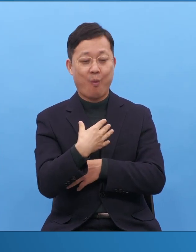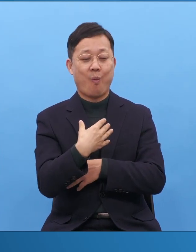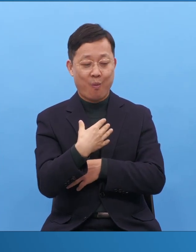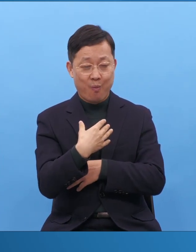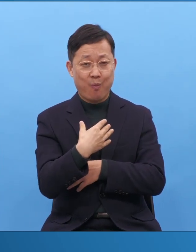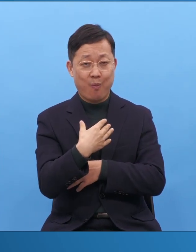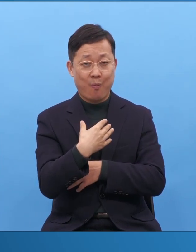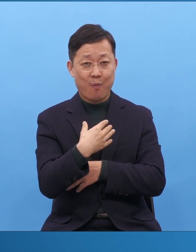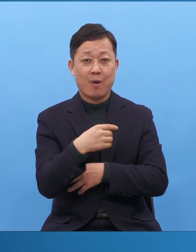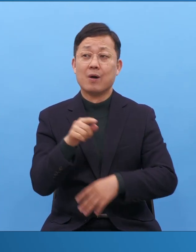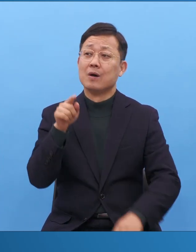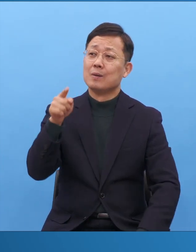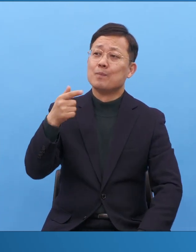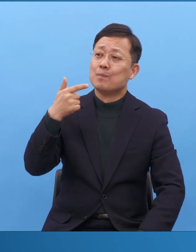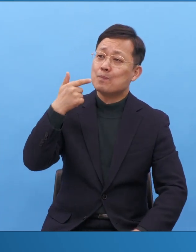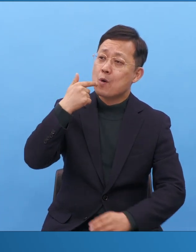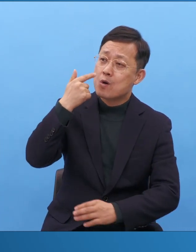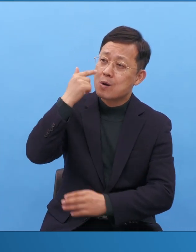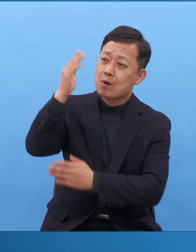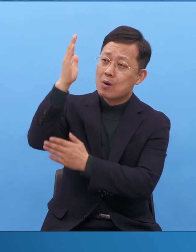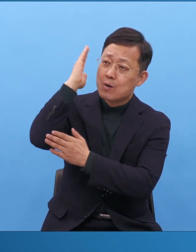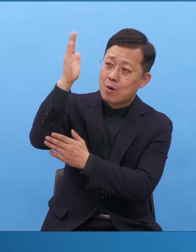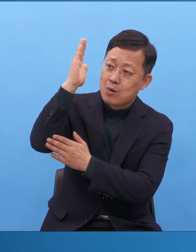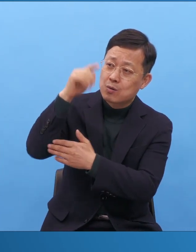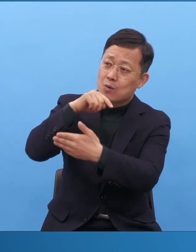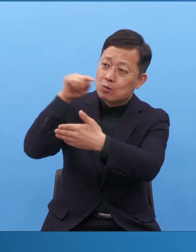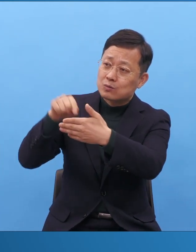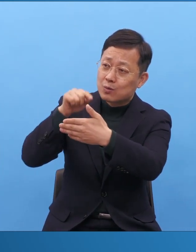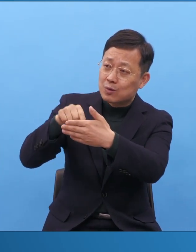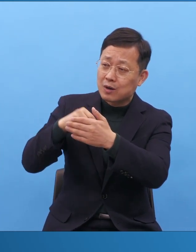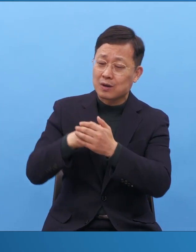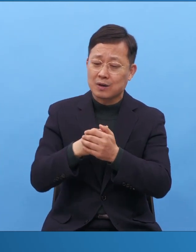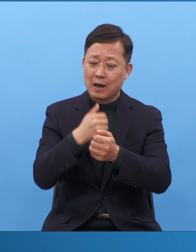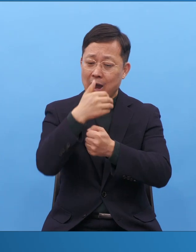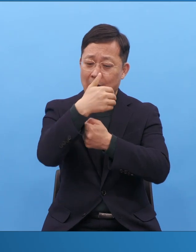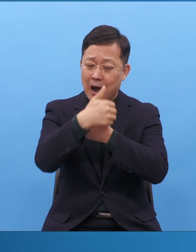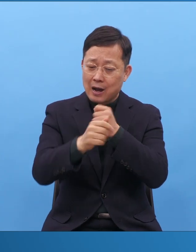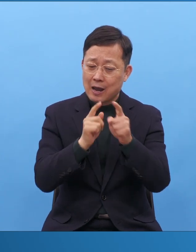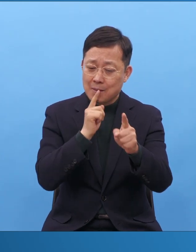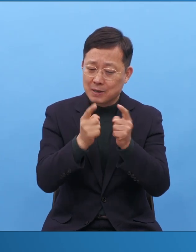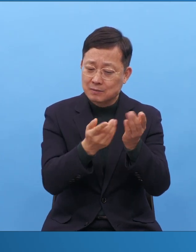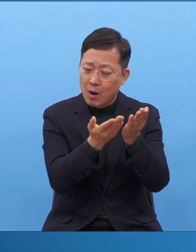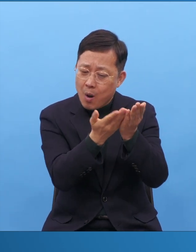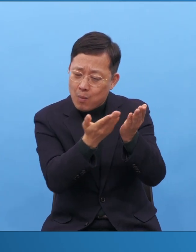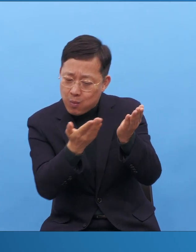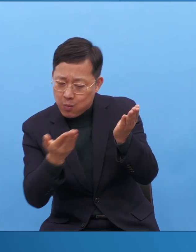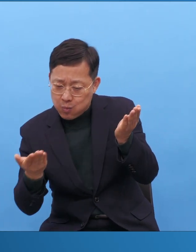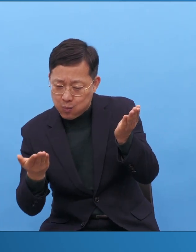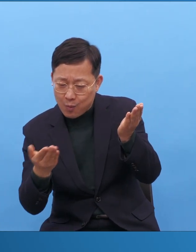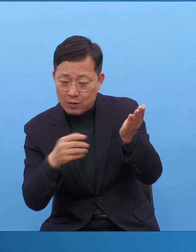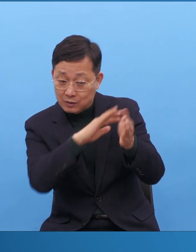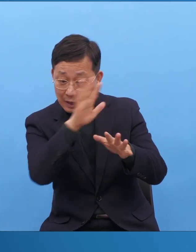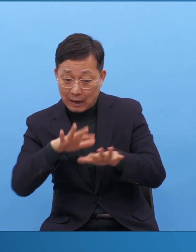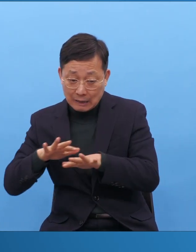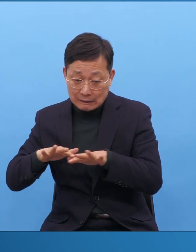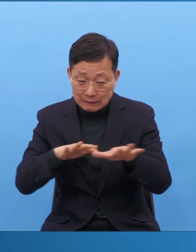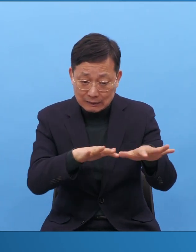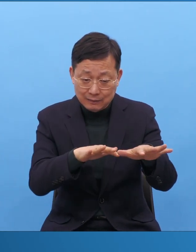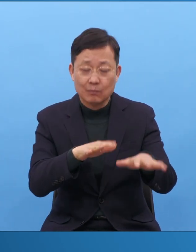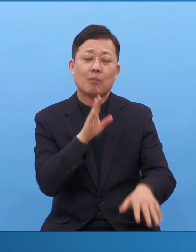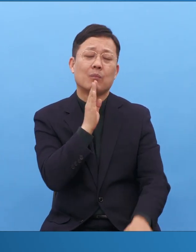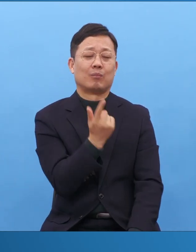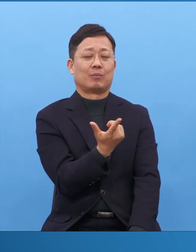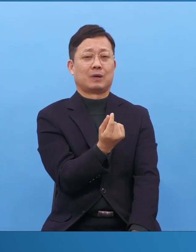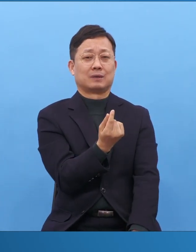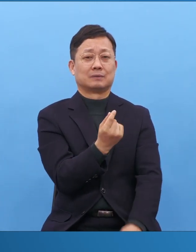목사님의 설교 속에 하나님이 주신 뭐 흐름이 있구나를 찾아내야 되지 설교조차 나쁘다 그거는